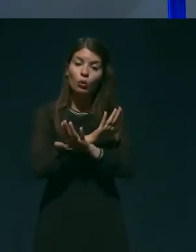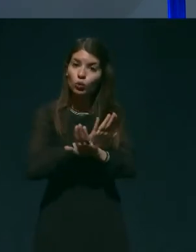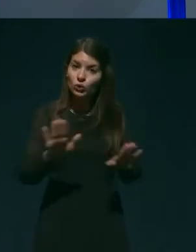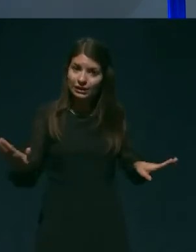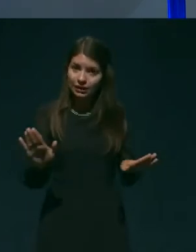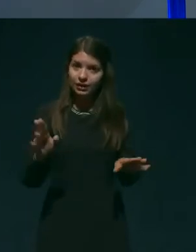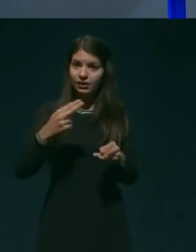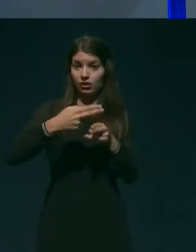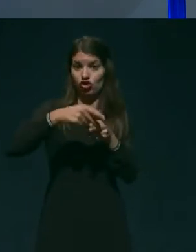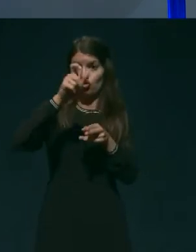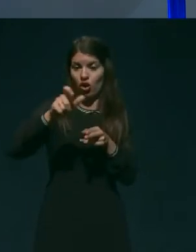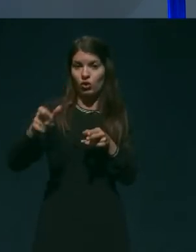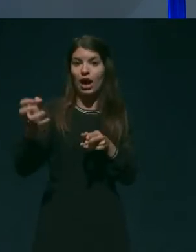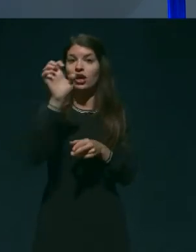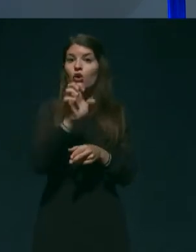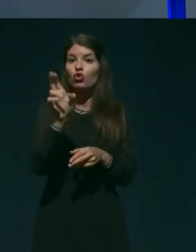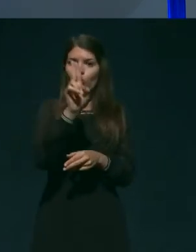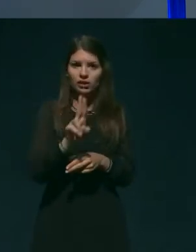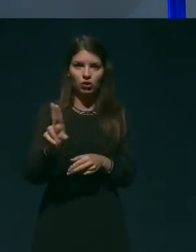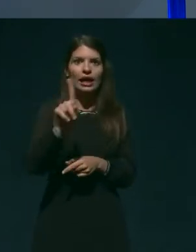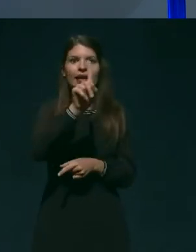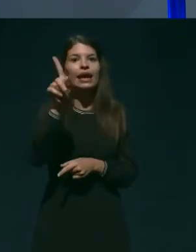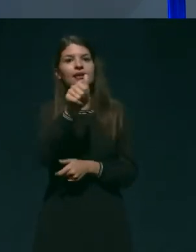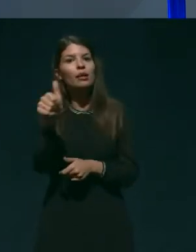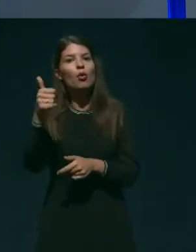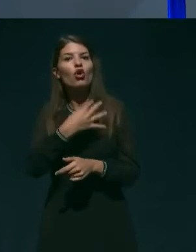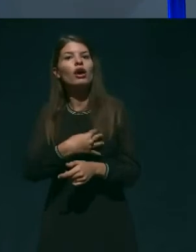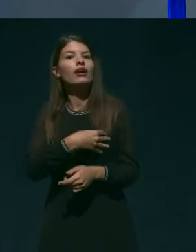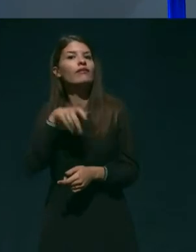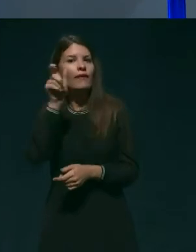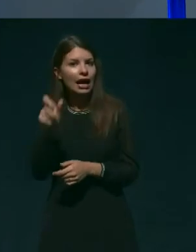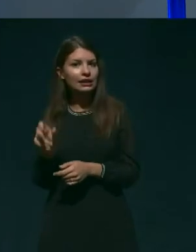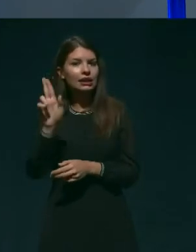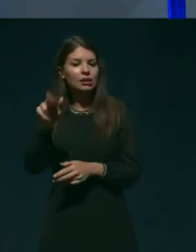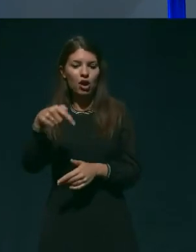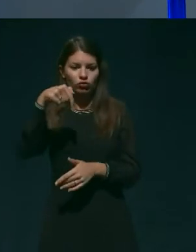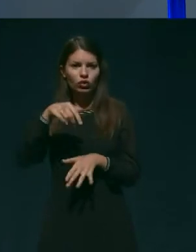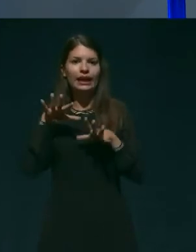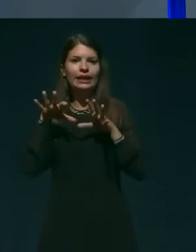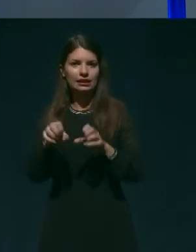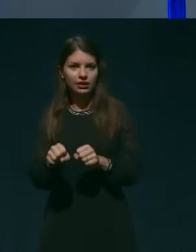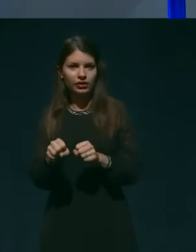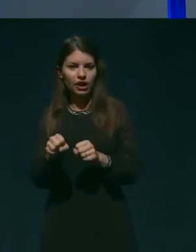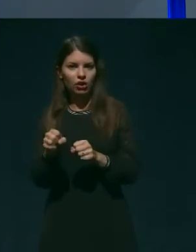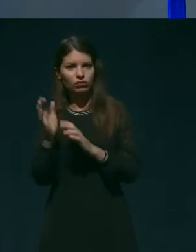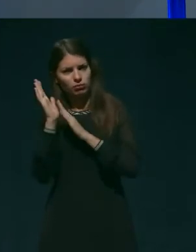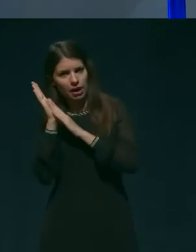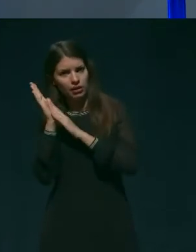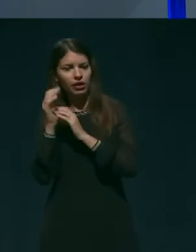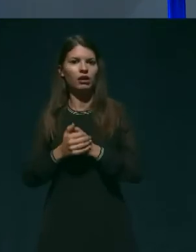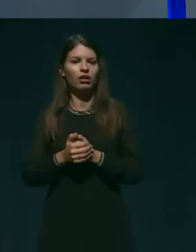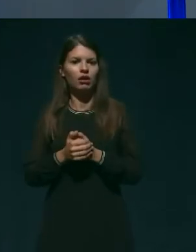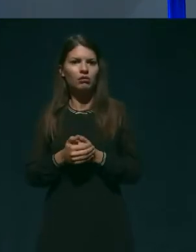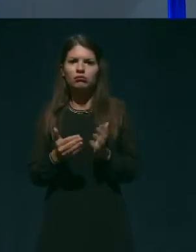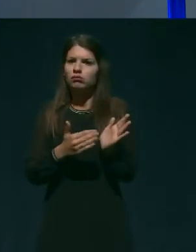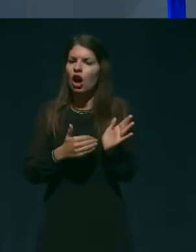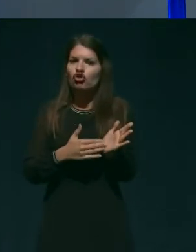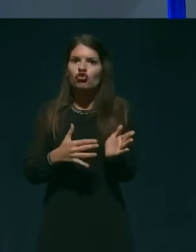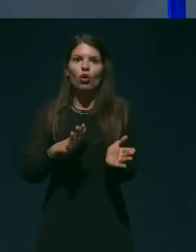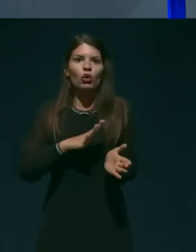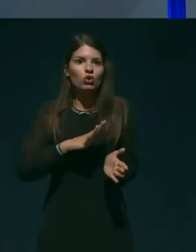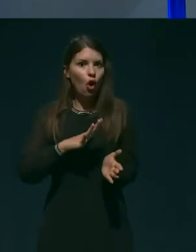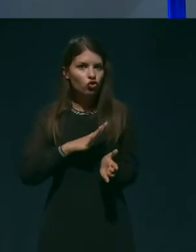in ne le Hrvati, ki imajo pri nas rezervirano nočitev. Kakšno grožnjo bi ti lahko